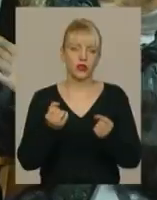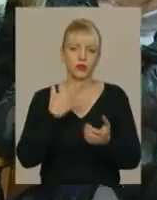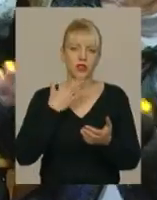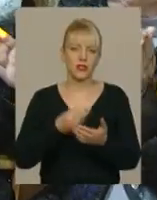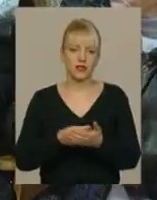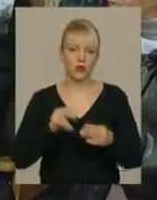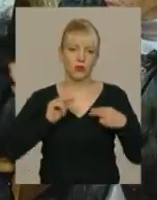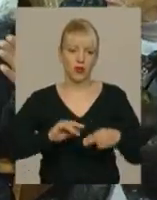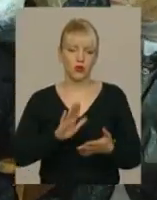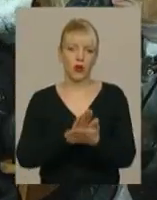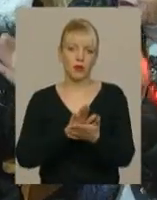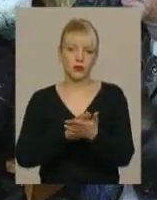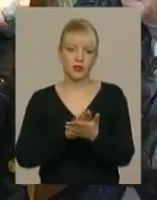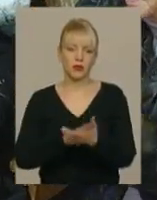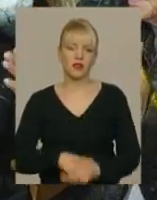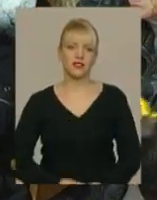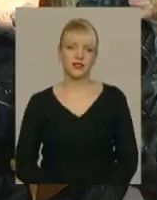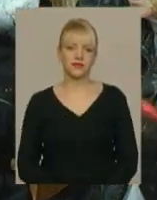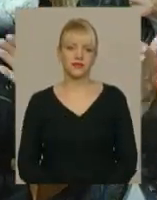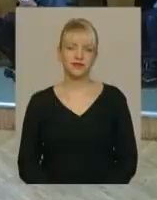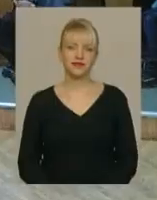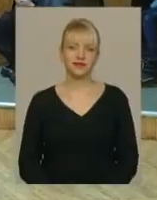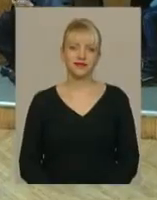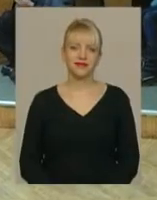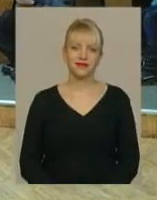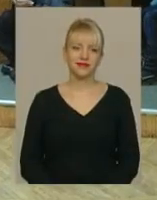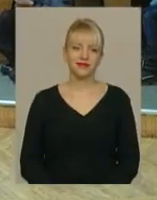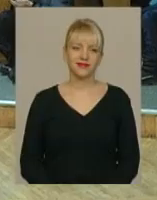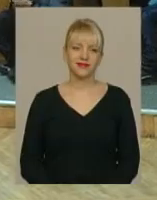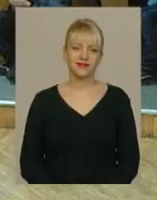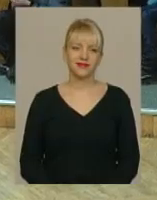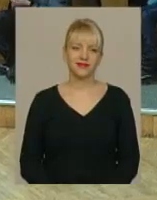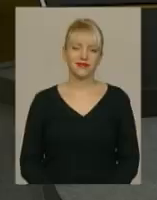працю аплодисменти. Світлана Поробок, Олександр Горішевський, новини Поділляцентр.